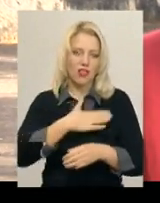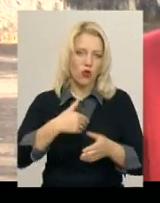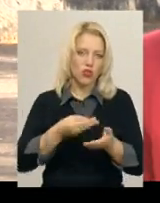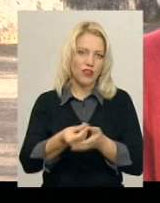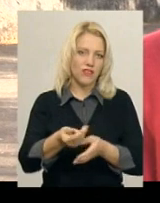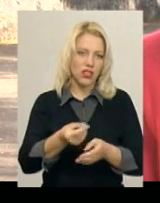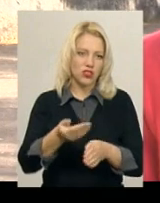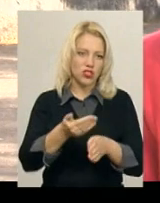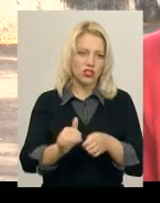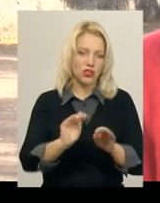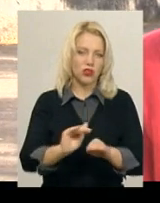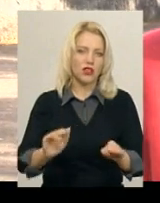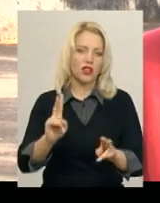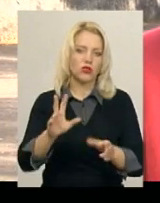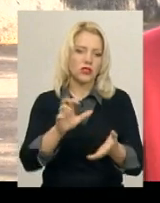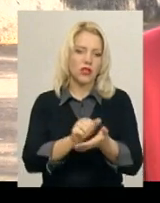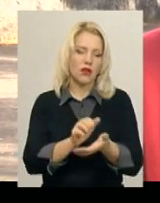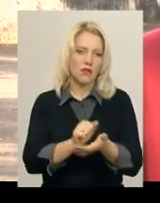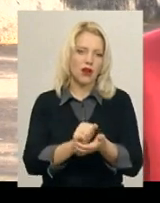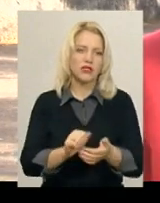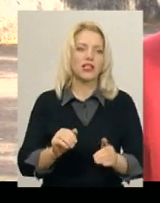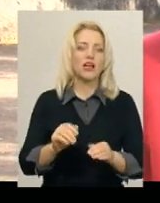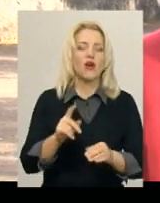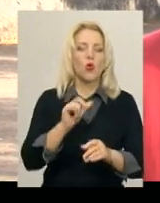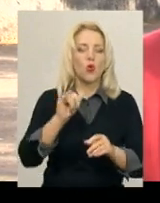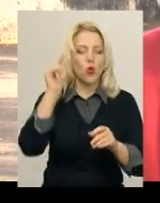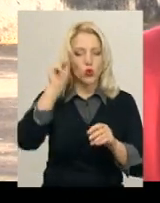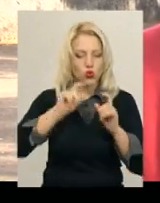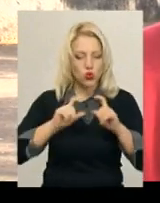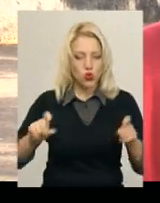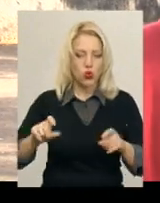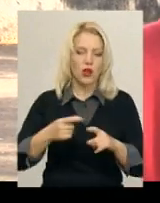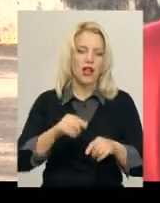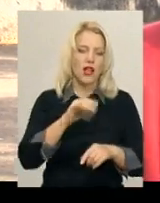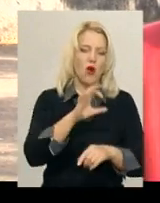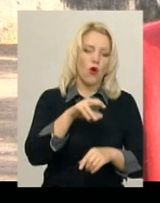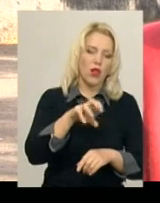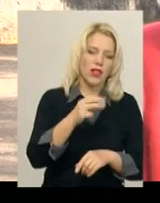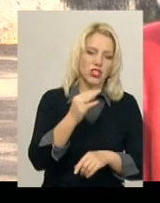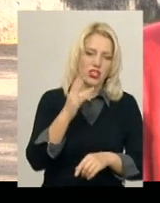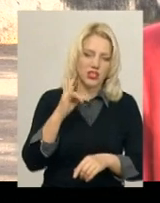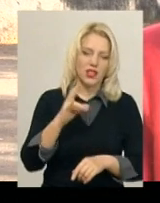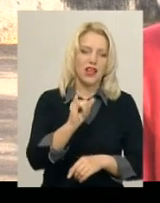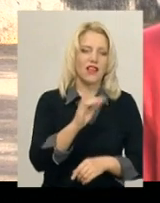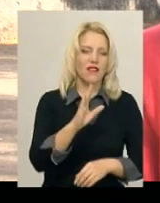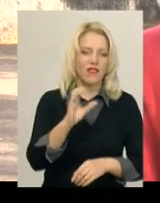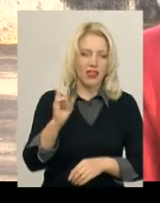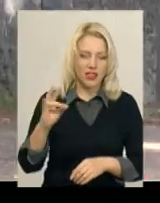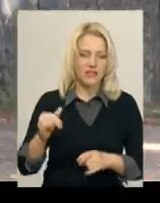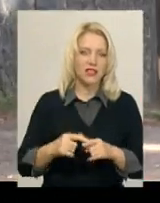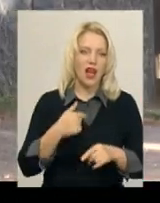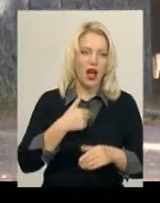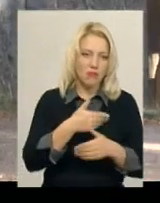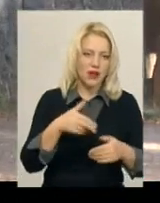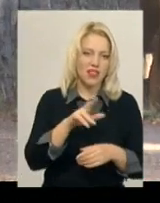навчаються в школі з Олишина і з Іванковиць. А ми, Давидківці, стали заручниками цієї ситуації.